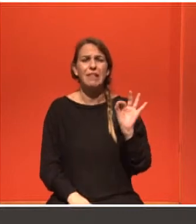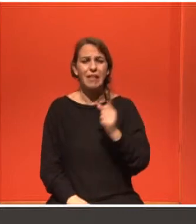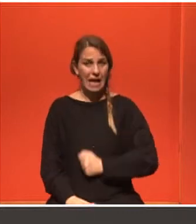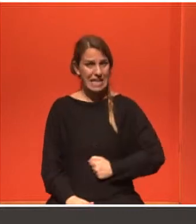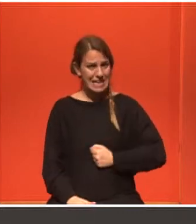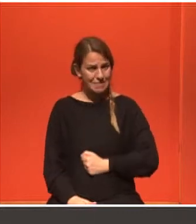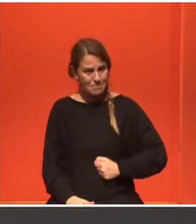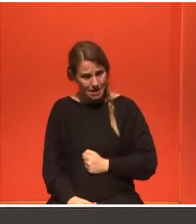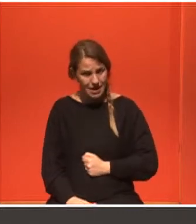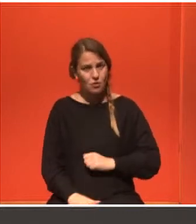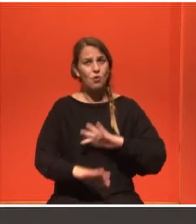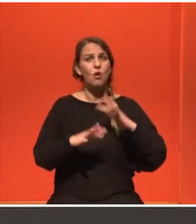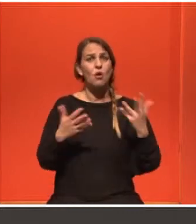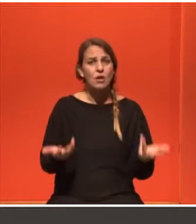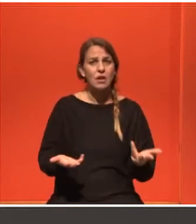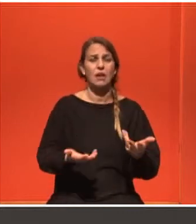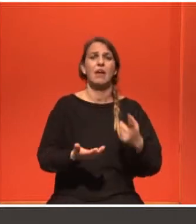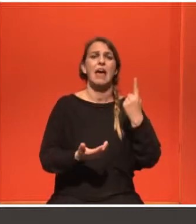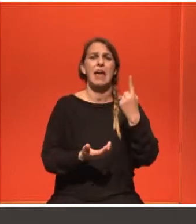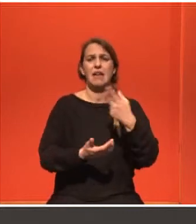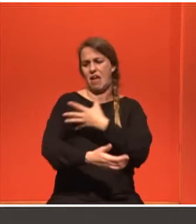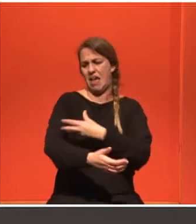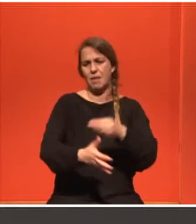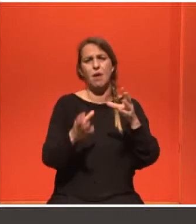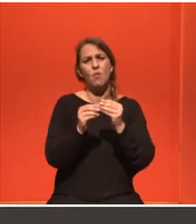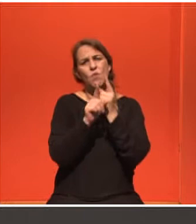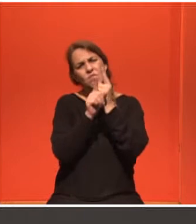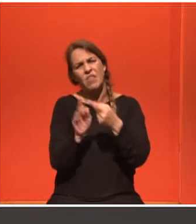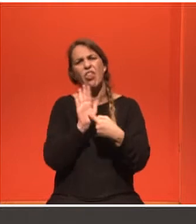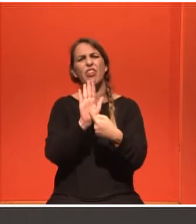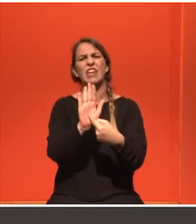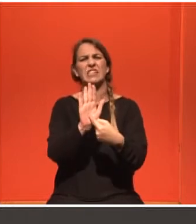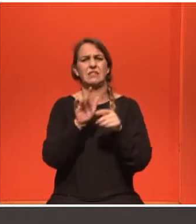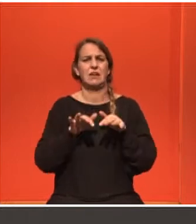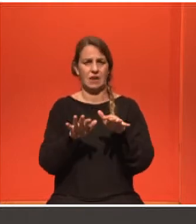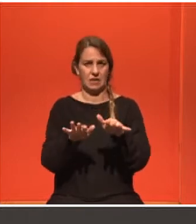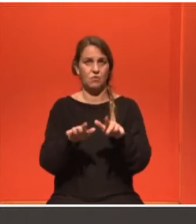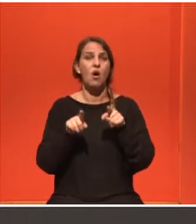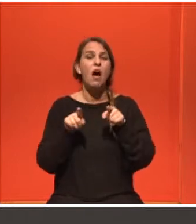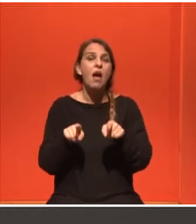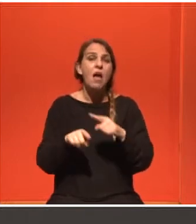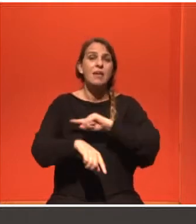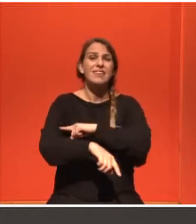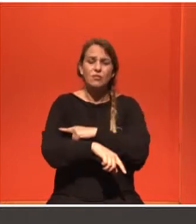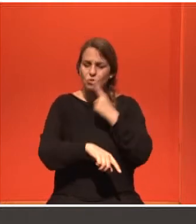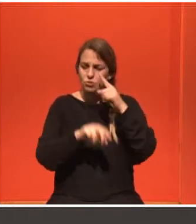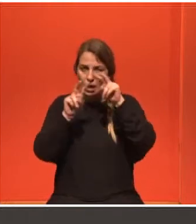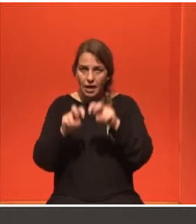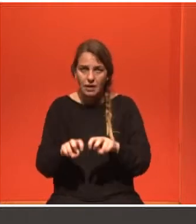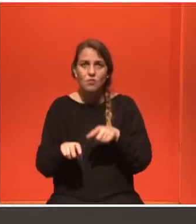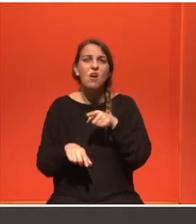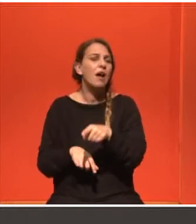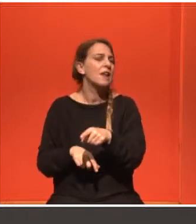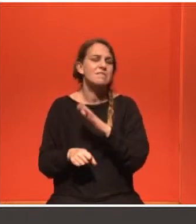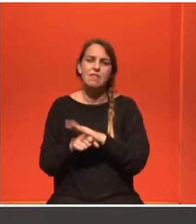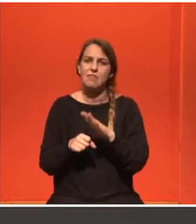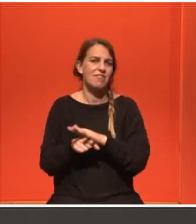και σε 125 ποινάς καρκίνικος δείκτης. Όμως αυτό δεν έχει φανεί να μας βοηθάει να